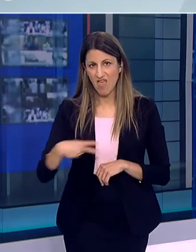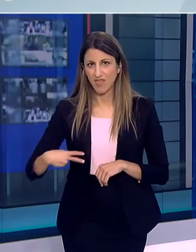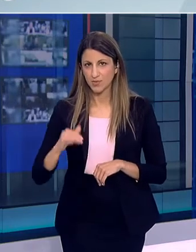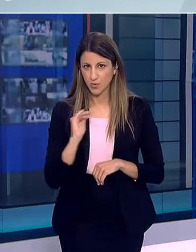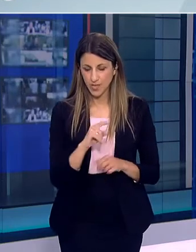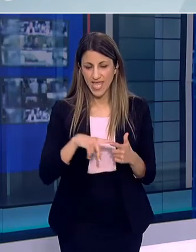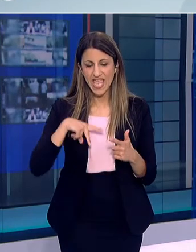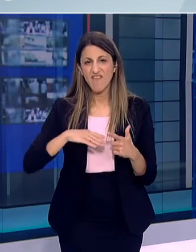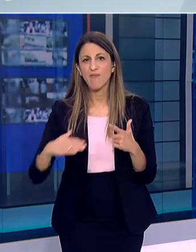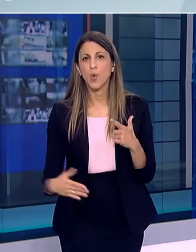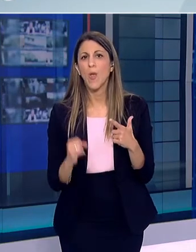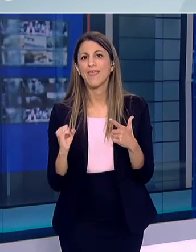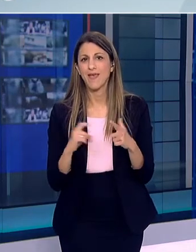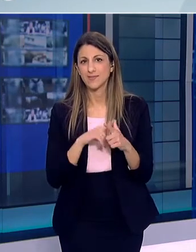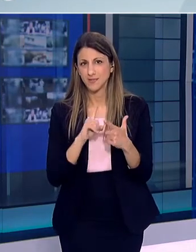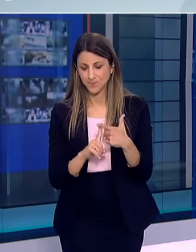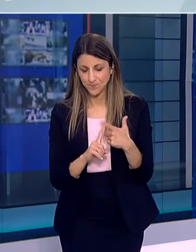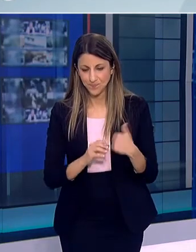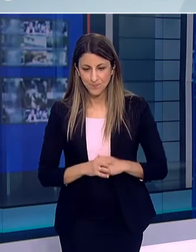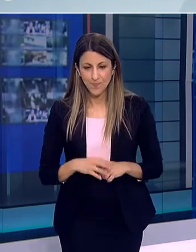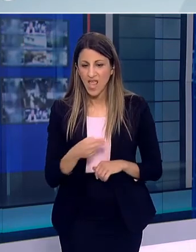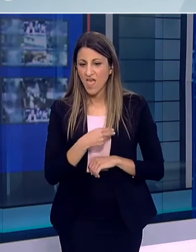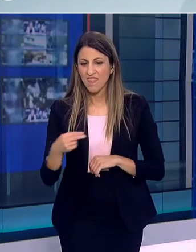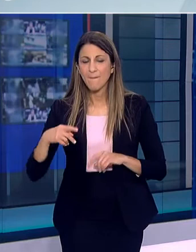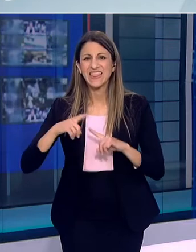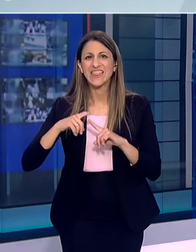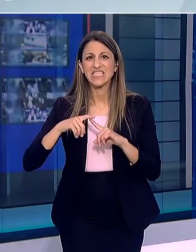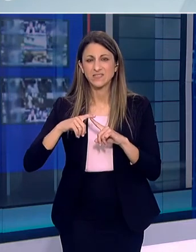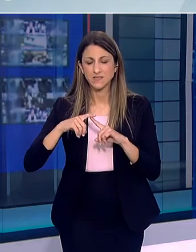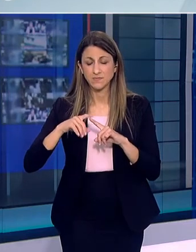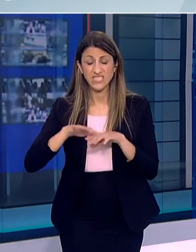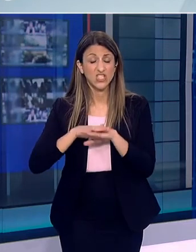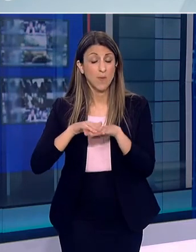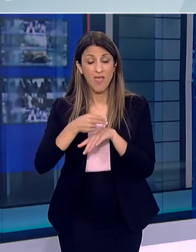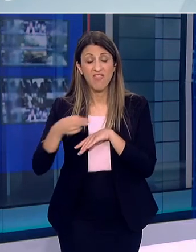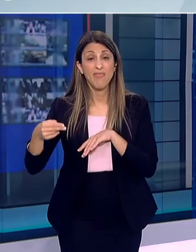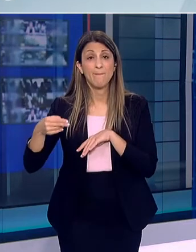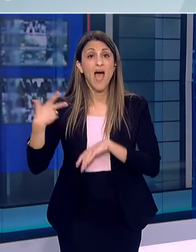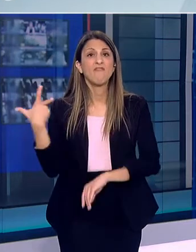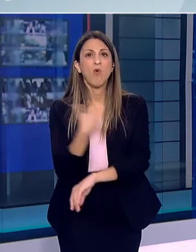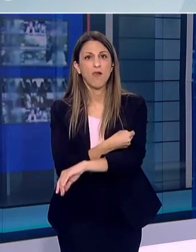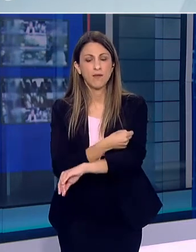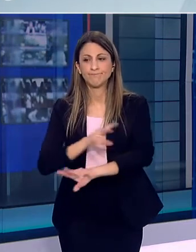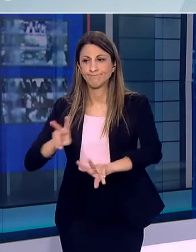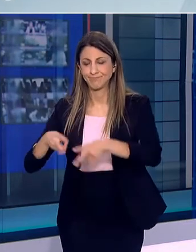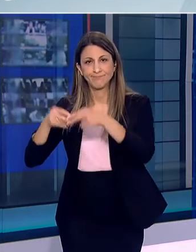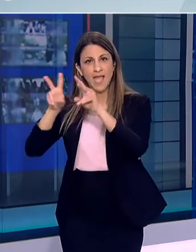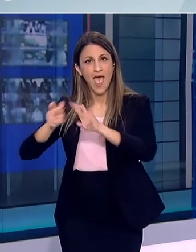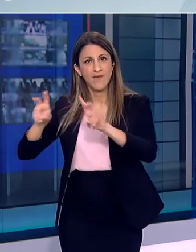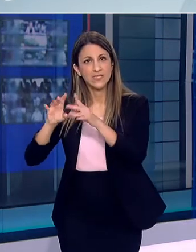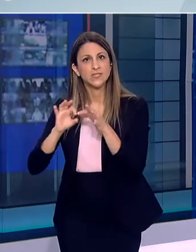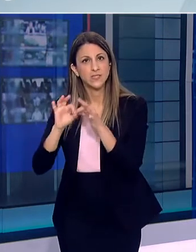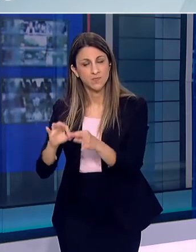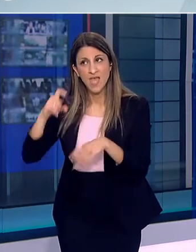σταδιακές ανακοινώσεις για ταχεία μετάβαση Των κλινικών μελετών των υποψηφίων εμβολίων Από τη μία φάση στην άλλη Οι χώρες τοποθετούνται σιγά σιγά